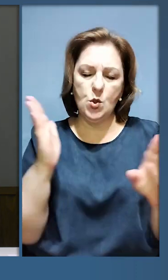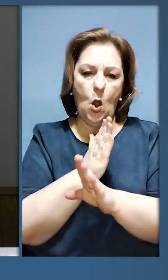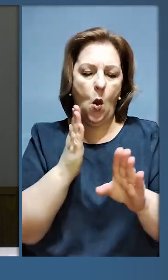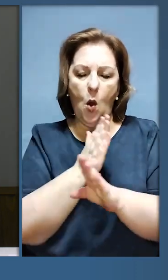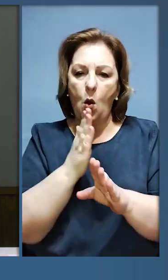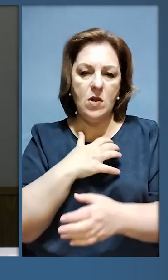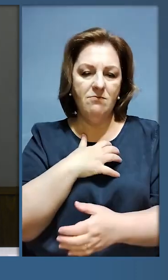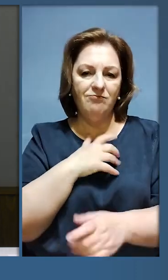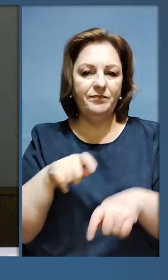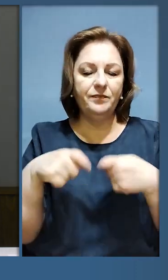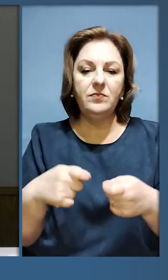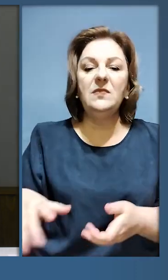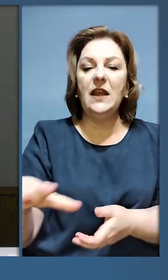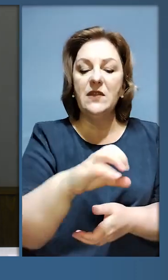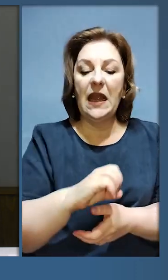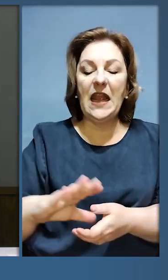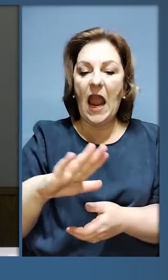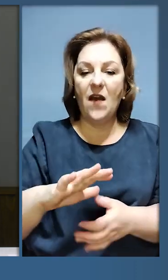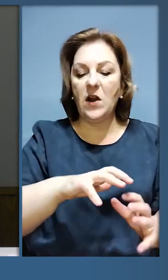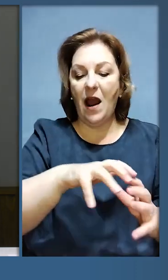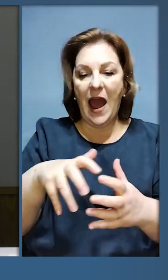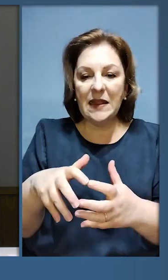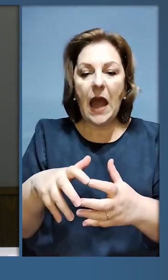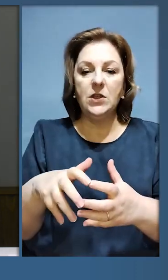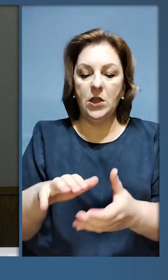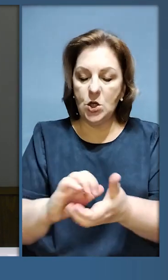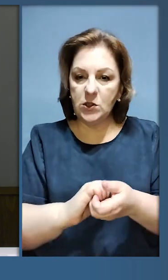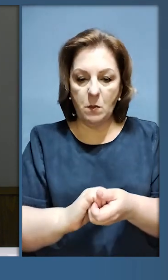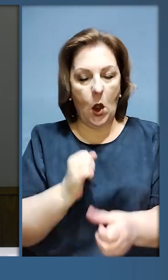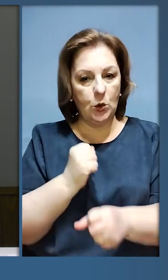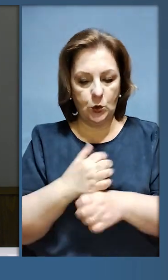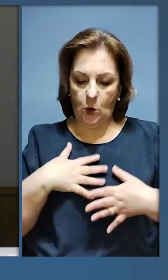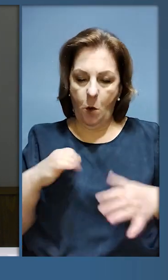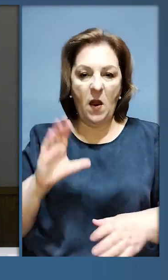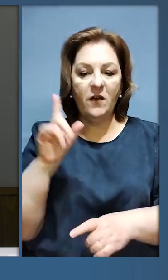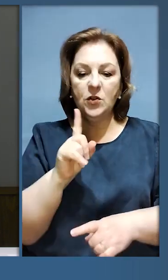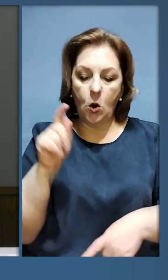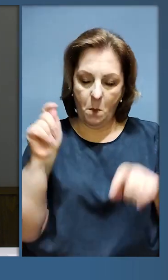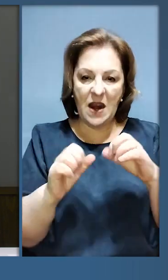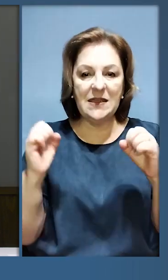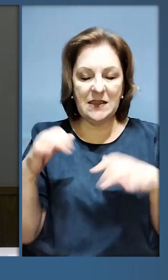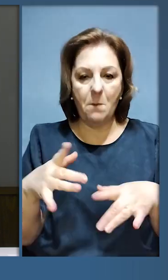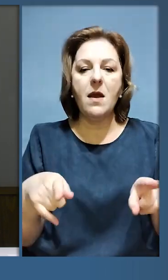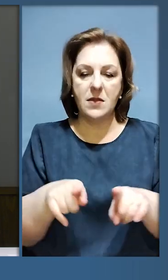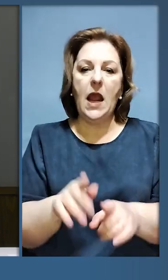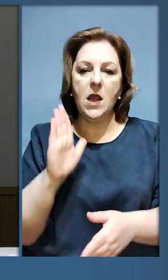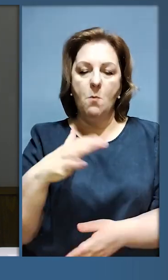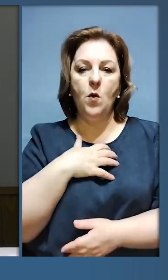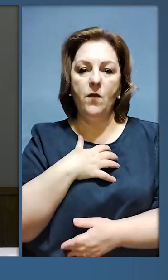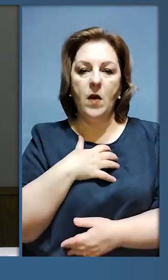може стати доленосним для всієї нашої євроатлантичної спільноти. Зробимо все, щоб